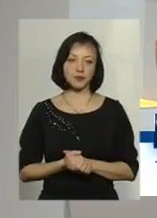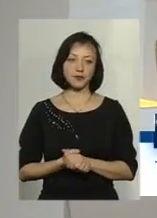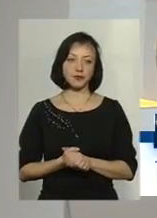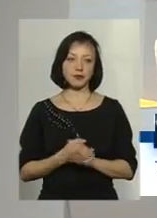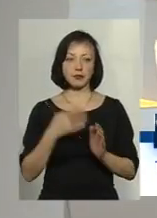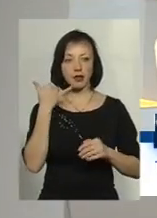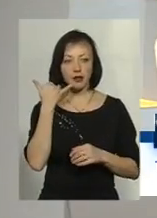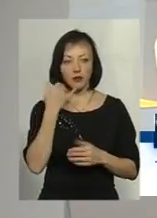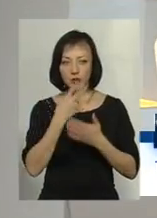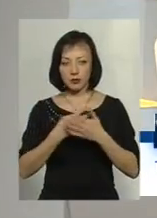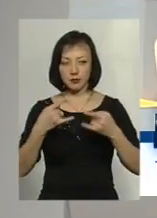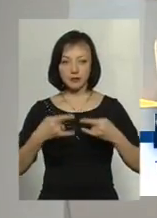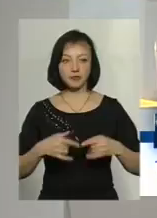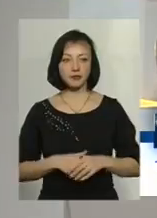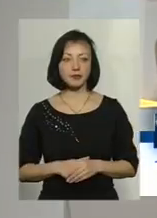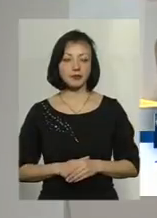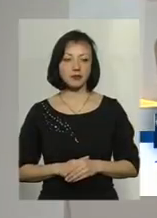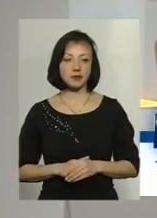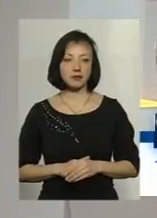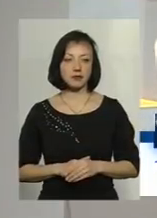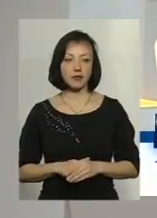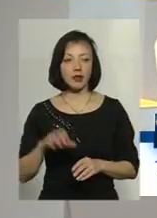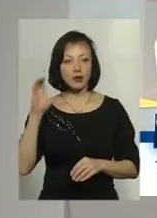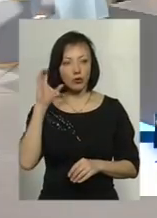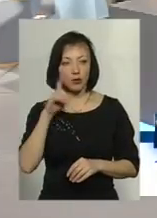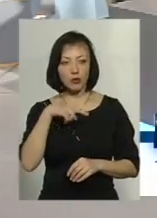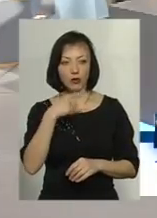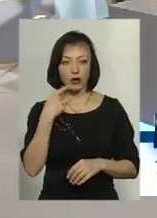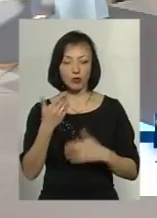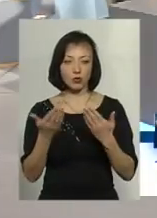-9060 слухаємо наступний дзвінок. Говоріть, будь ласка.